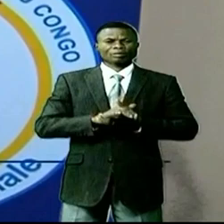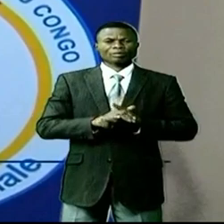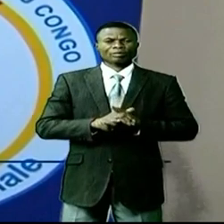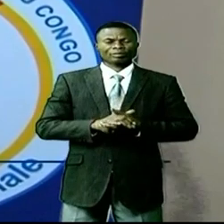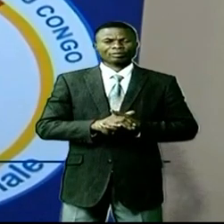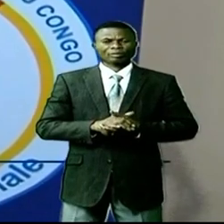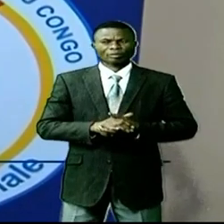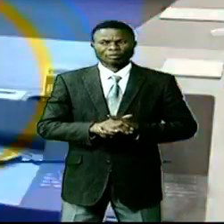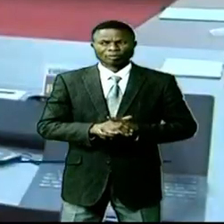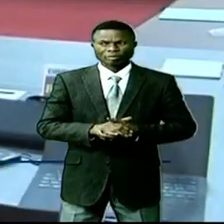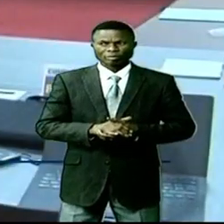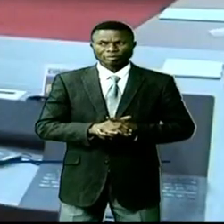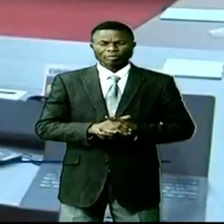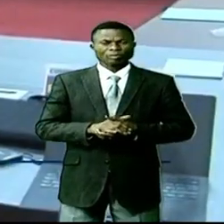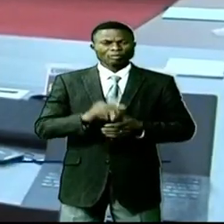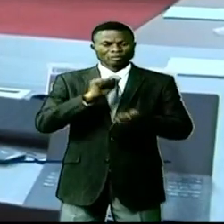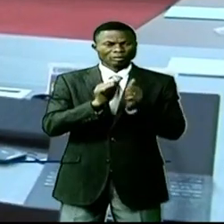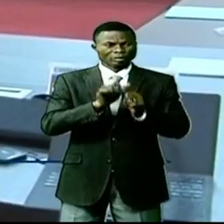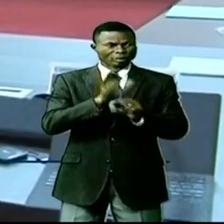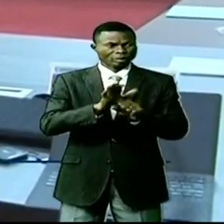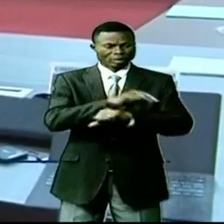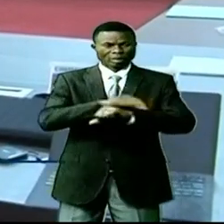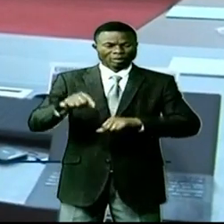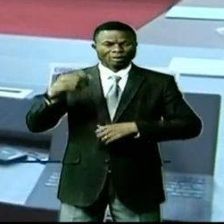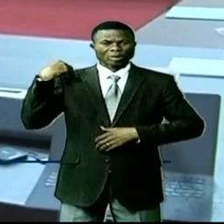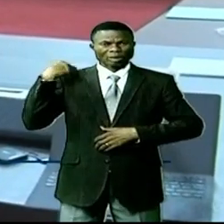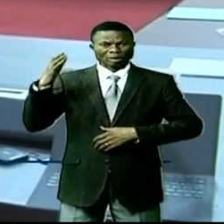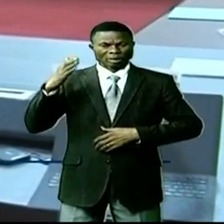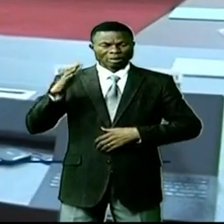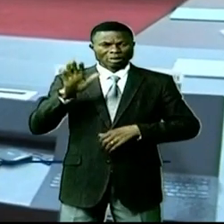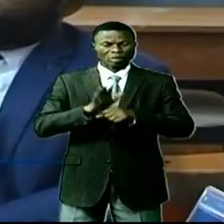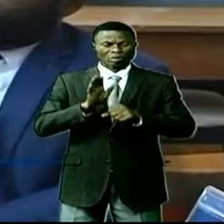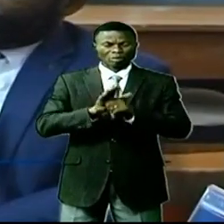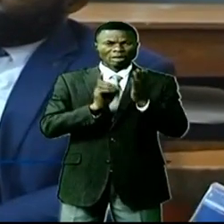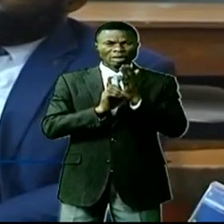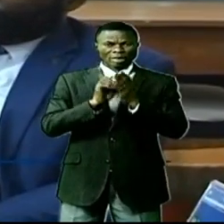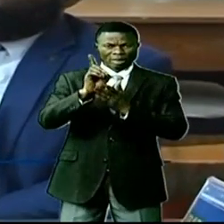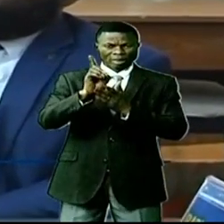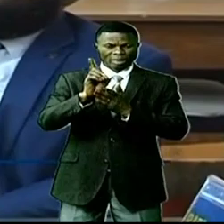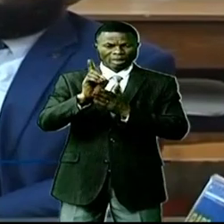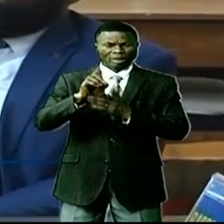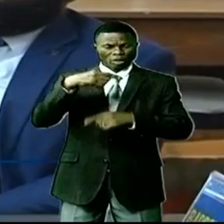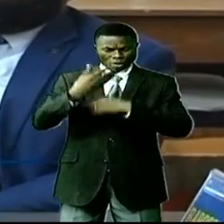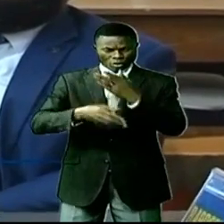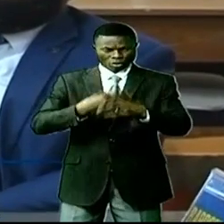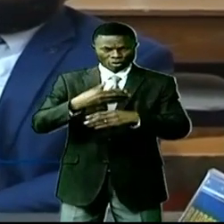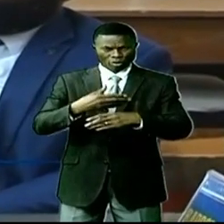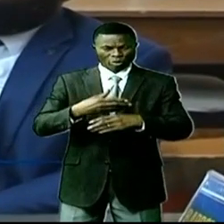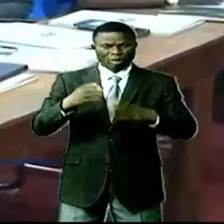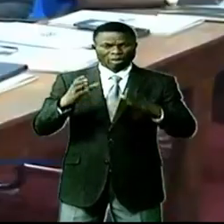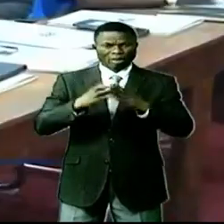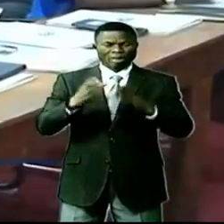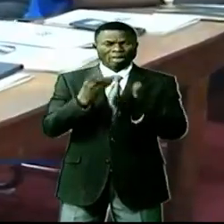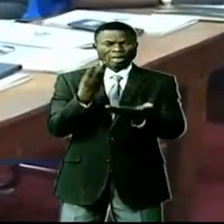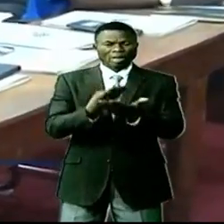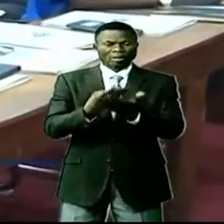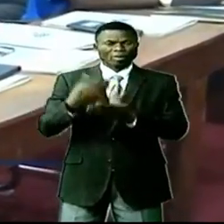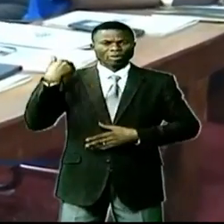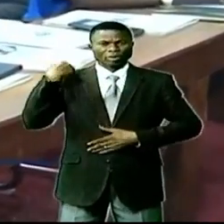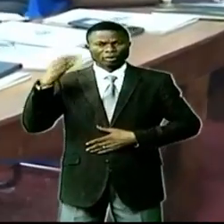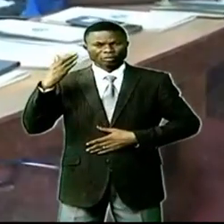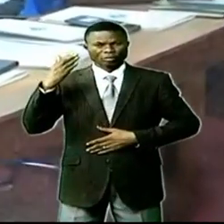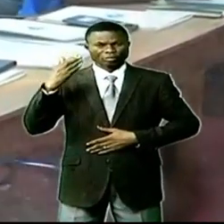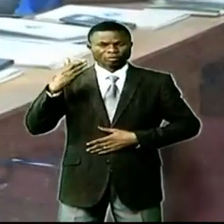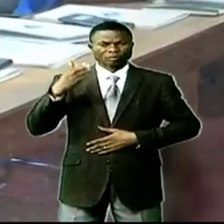Les services d'intelligence, piliers de l'affirmation d'une puissance émergente, doivent émarger en contenu dans le budget de l'État. La